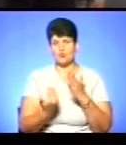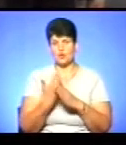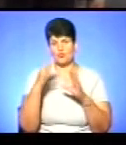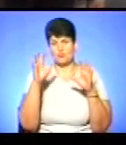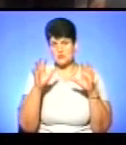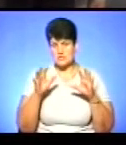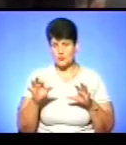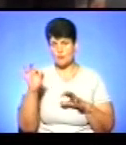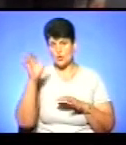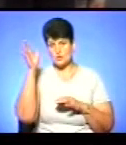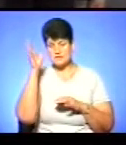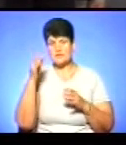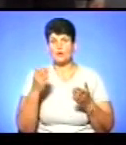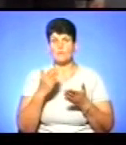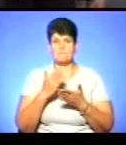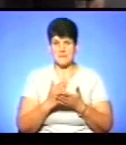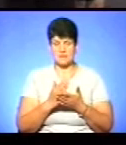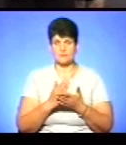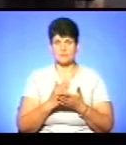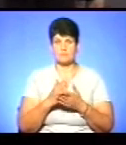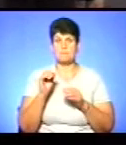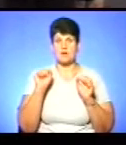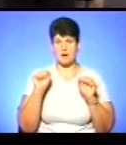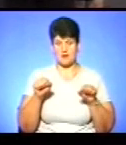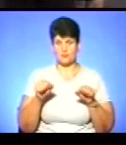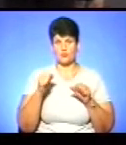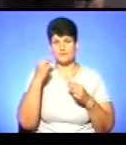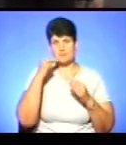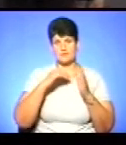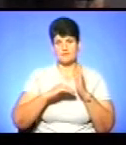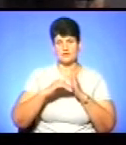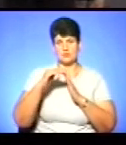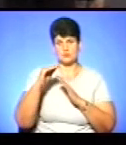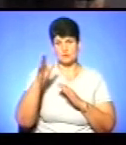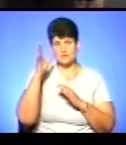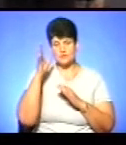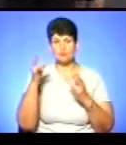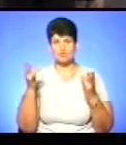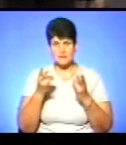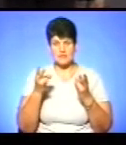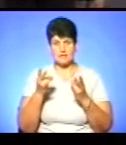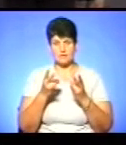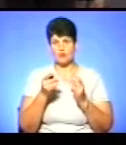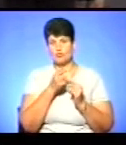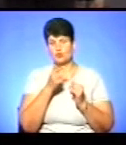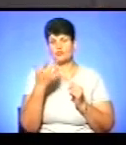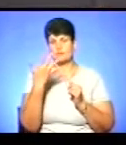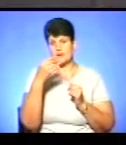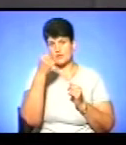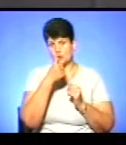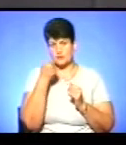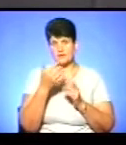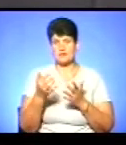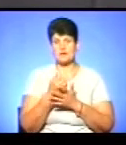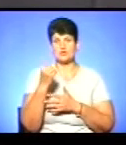про освіту, маючи право підвищувати кваліфікацію, потрібно підвищувати впродовж п'яти років і набрати